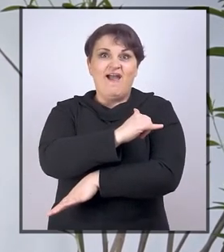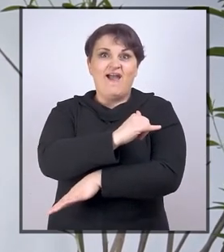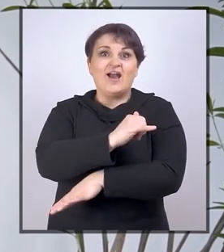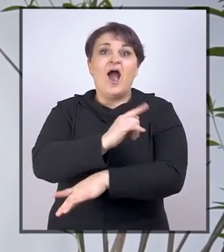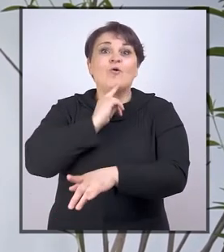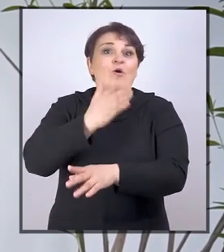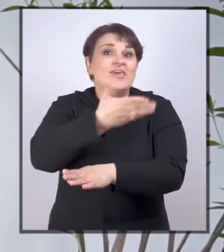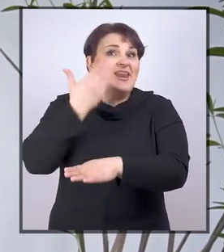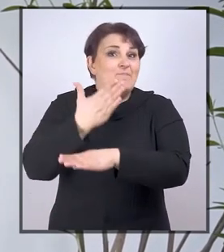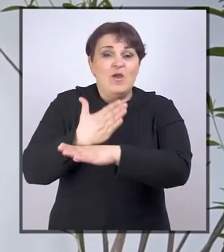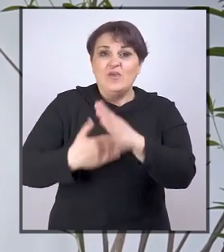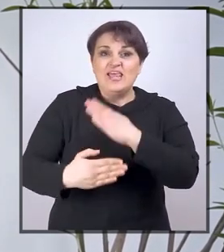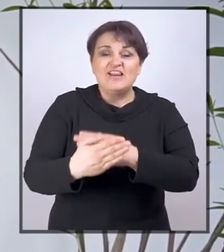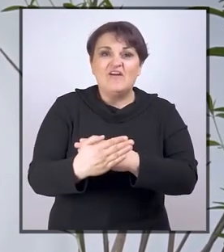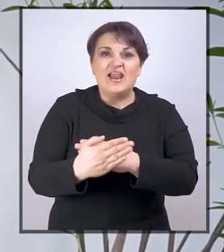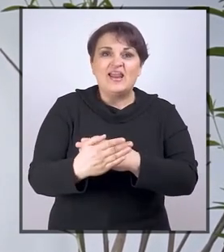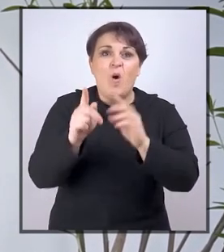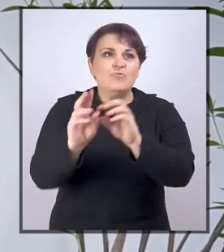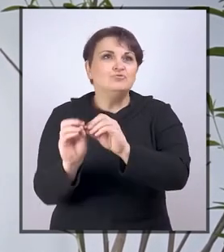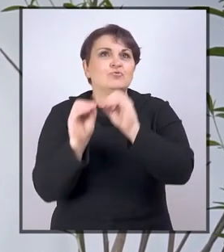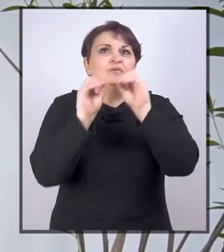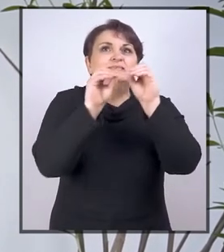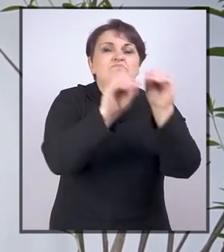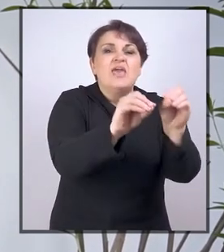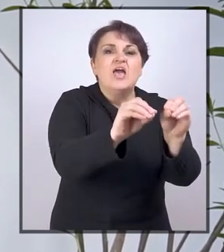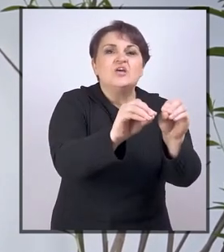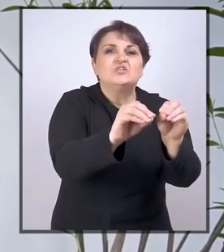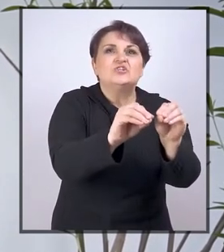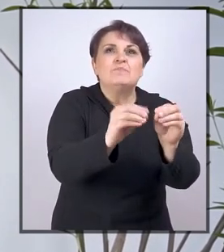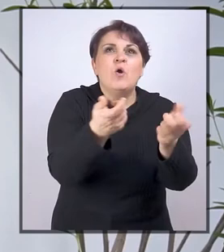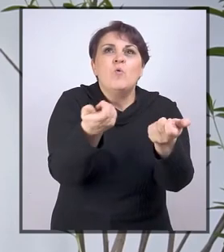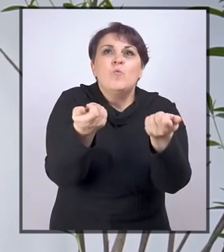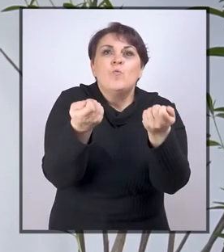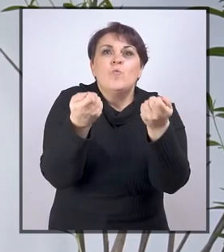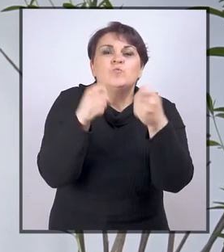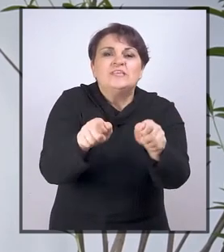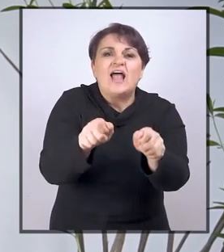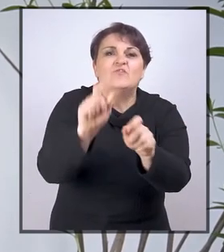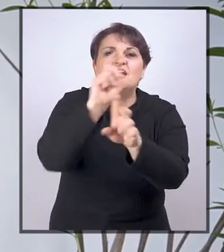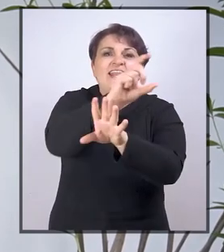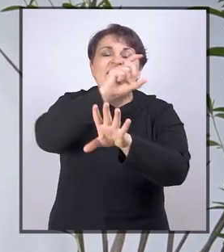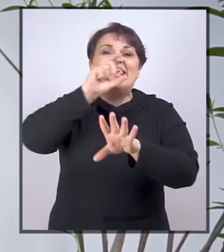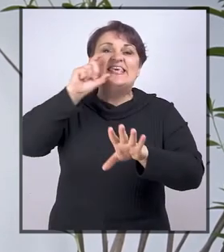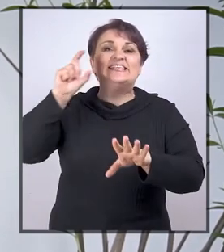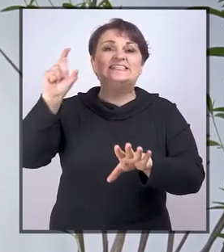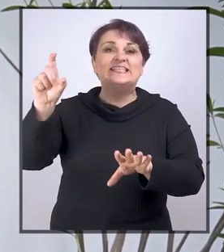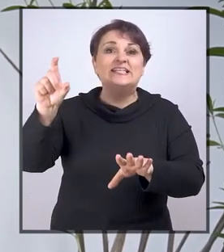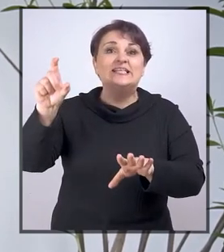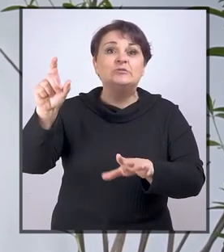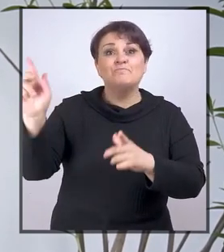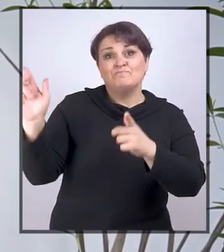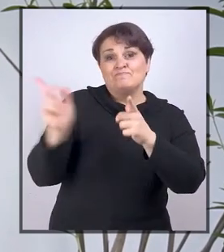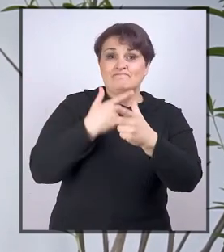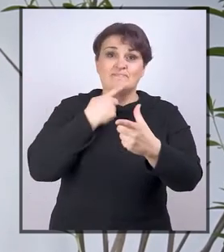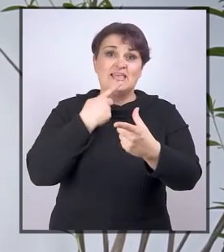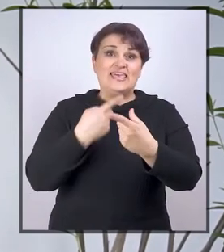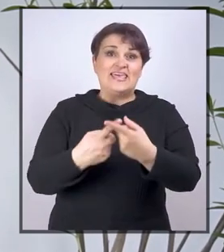bez invaliditeta, smještena u zatvorene institucije